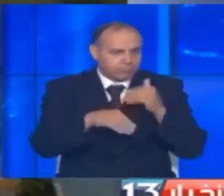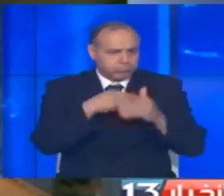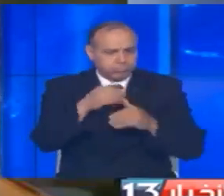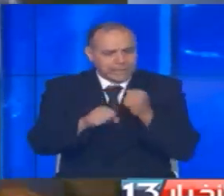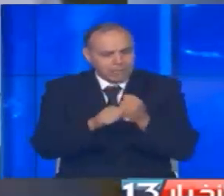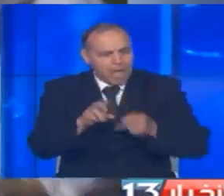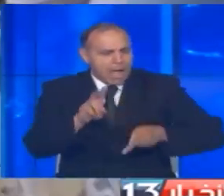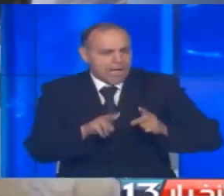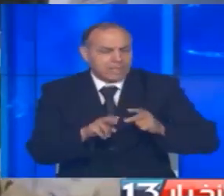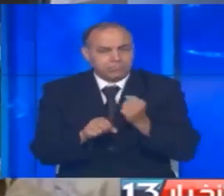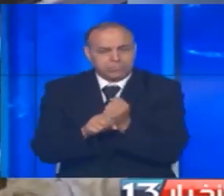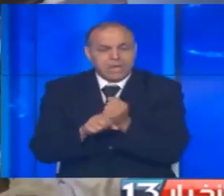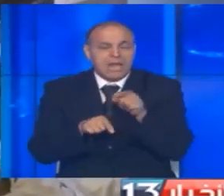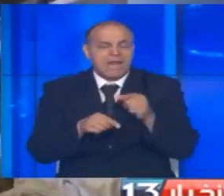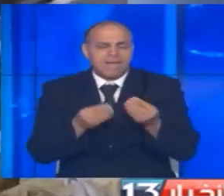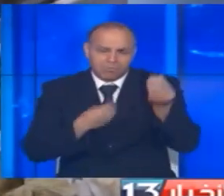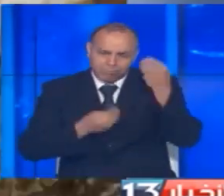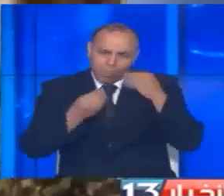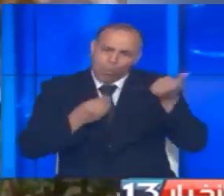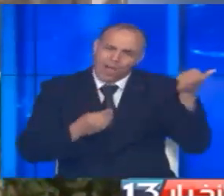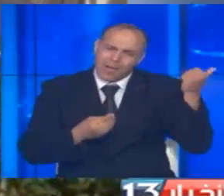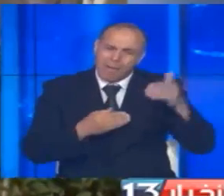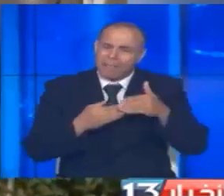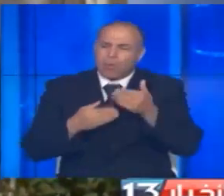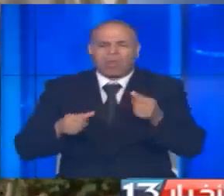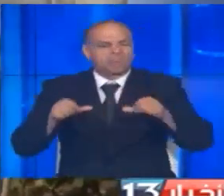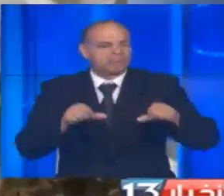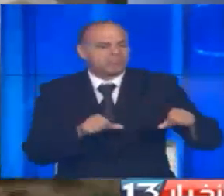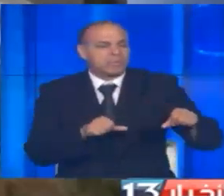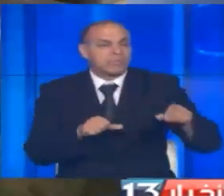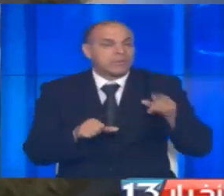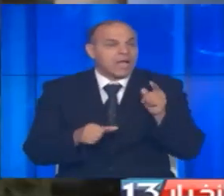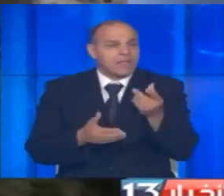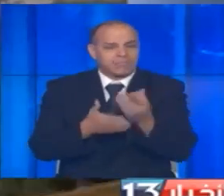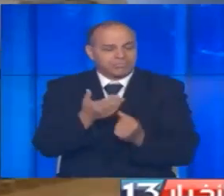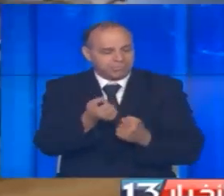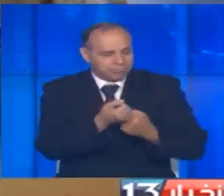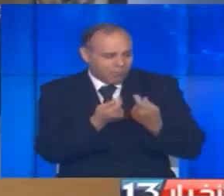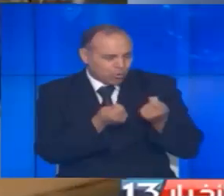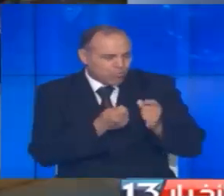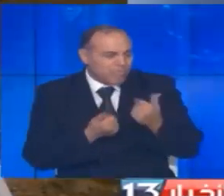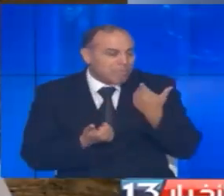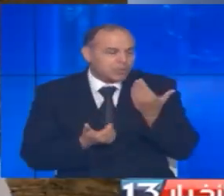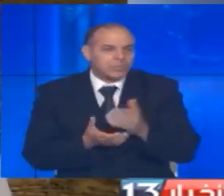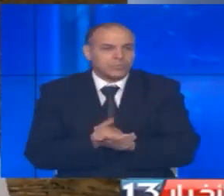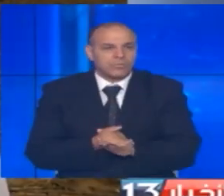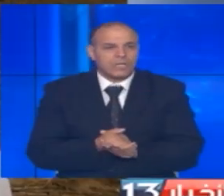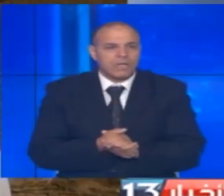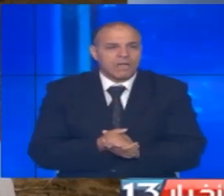الإنتاج رغم فشل التجارب الأخرى القريبة منها بحكم غياب الدعم وقلة الترويج